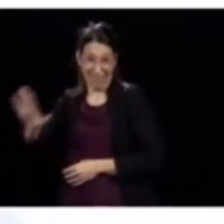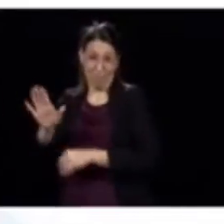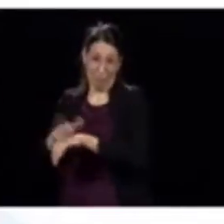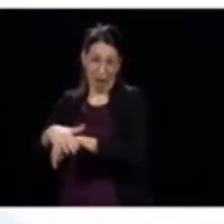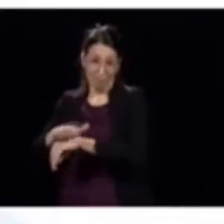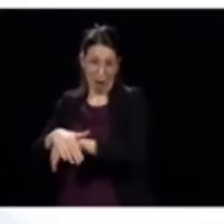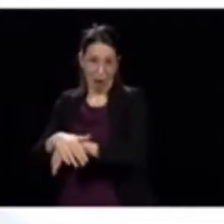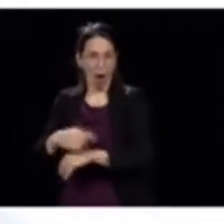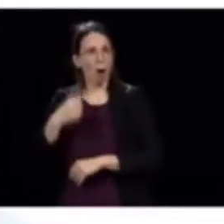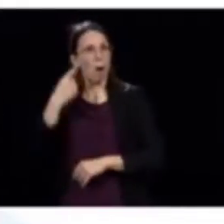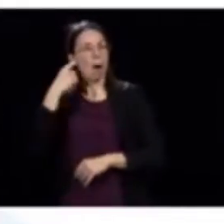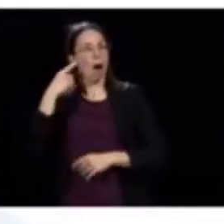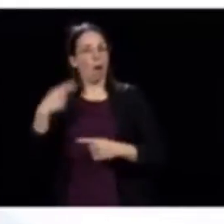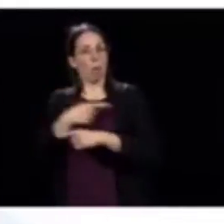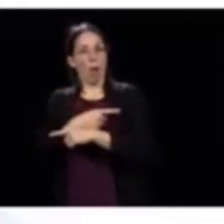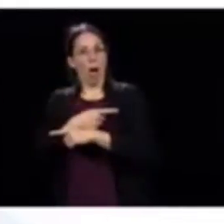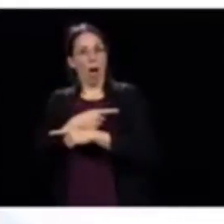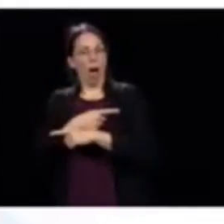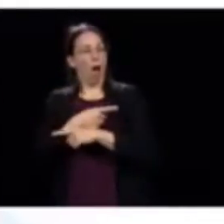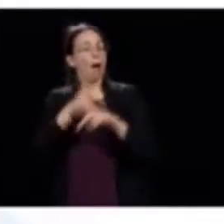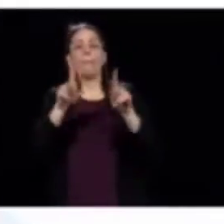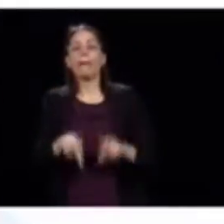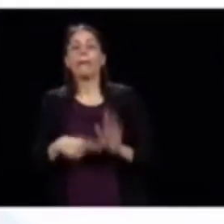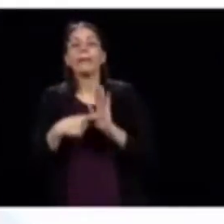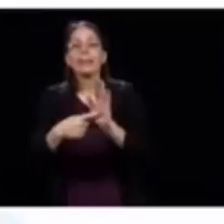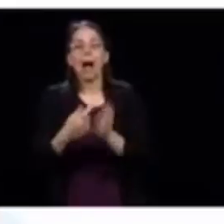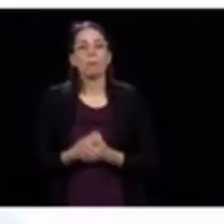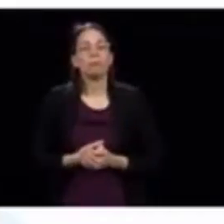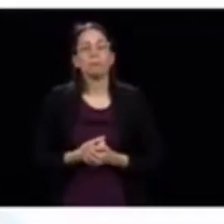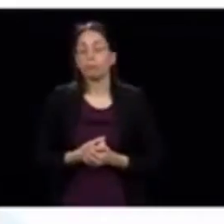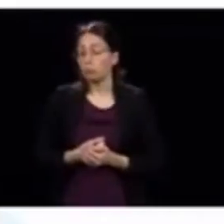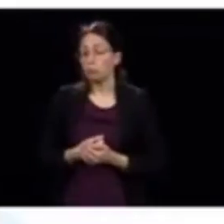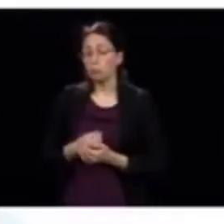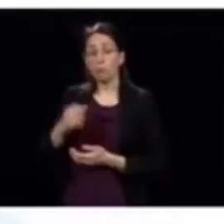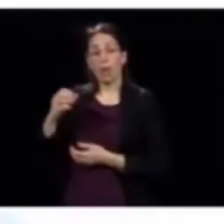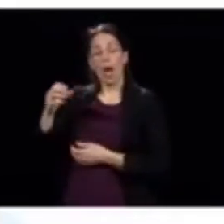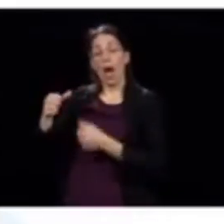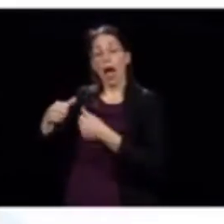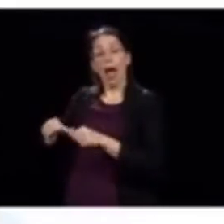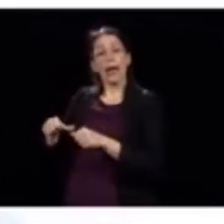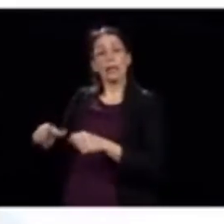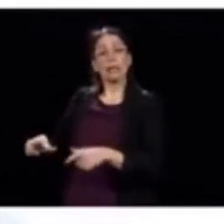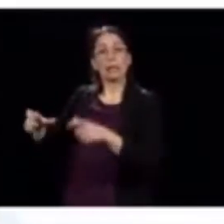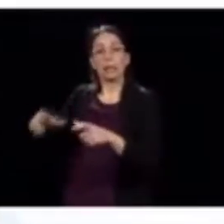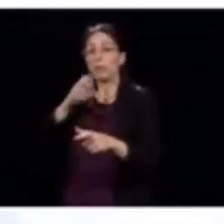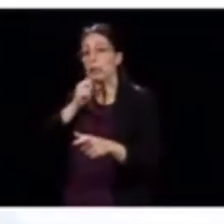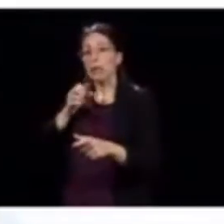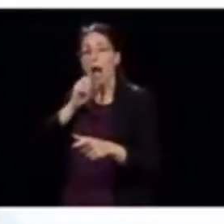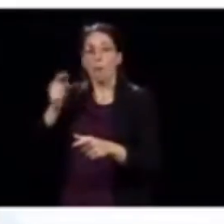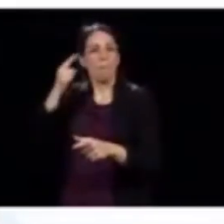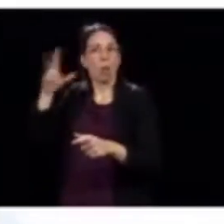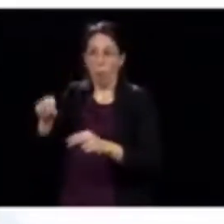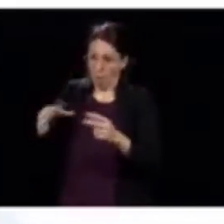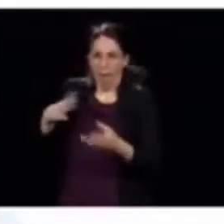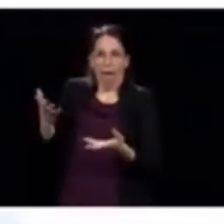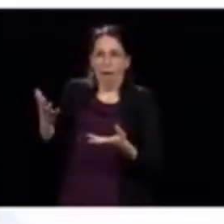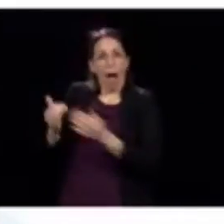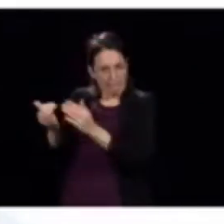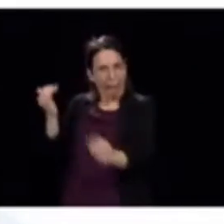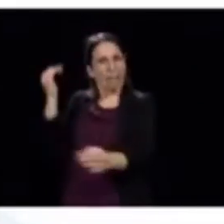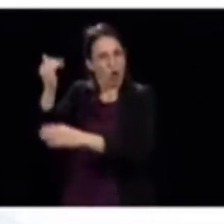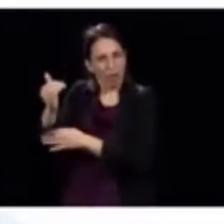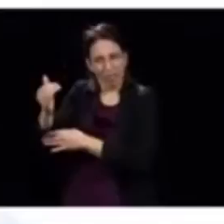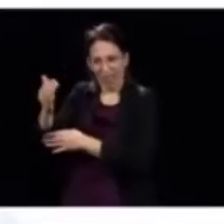la majorité des décès auraient lieu par des personnes qui ne venaient pas nécessairement des résidences. Mais ce n pas le cas. La majorité